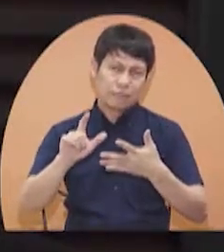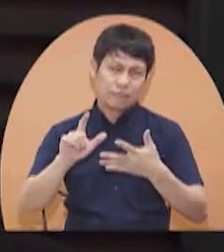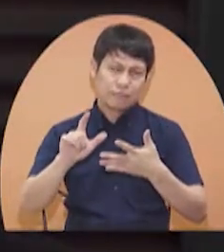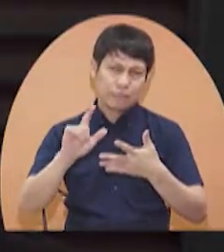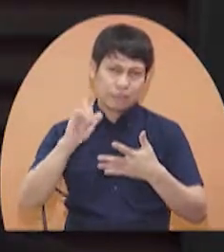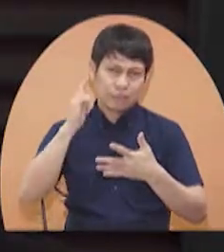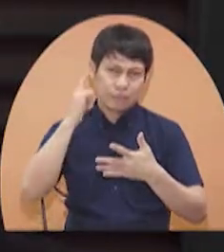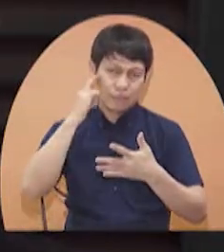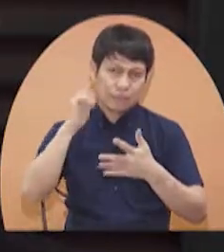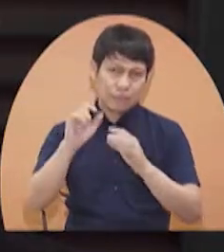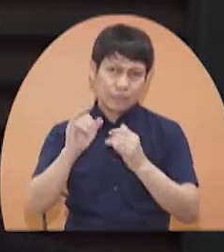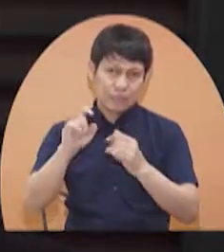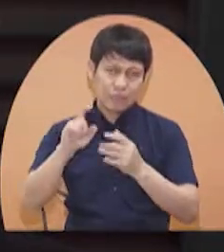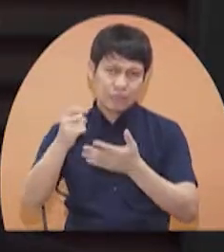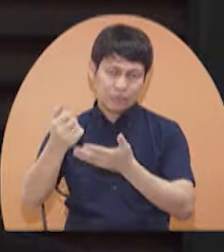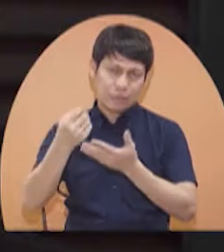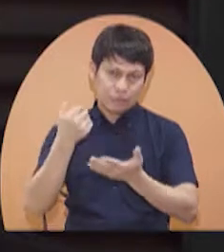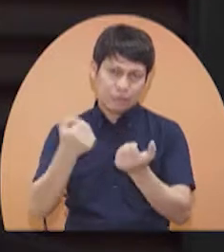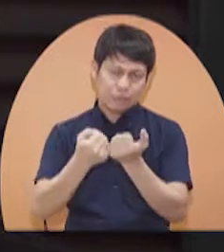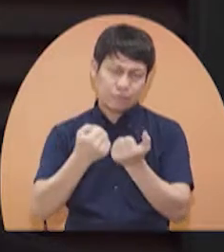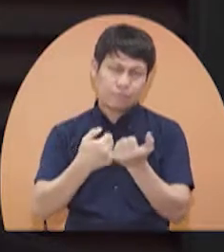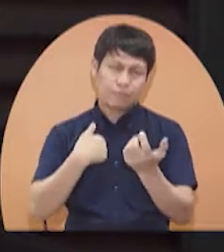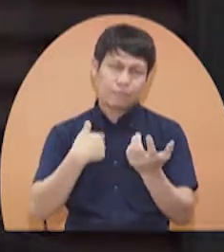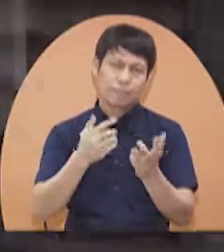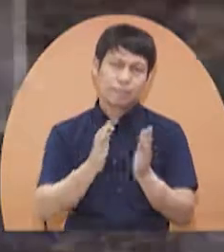mga governmental agencies.